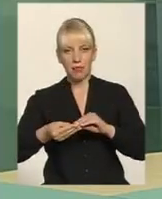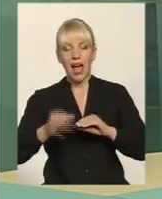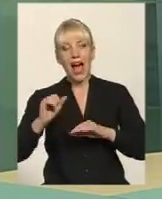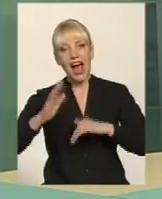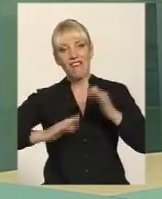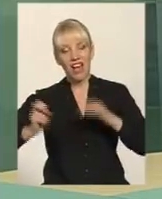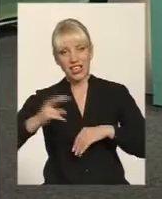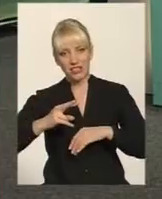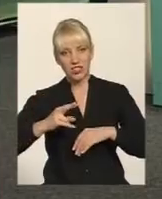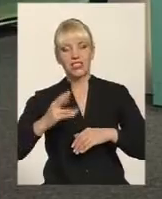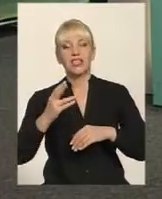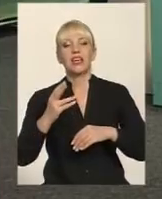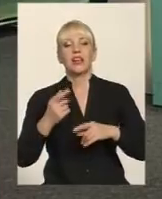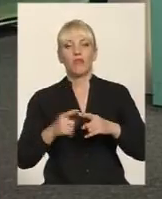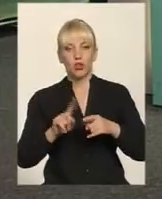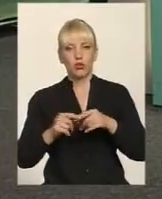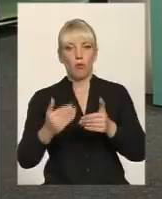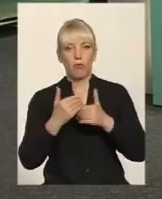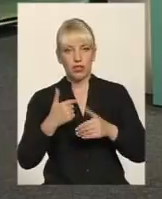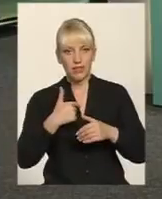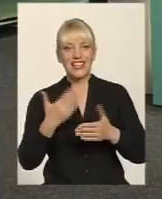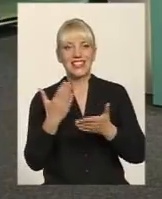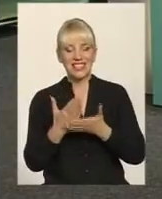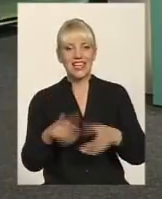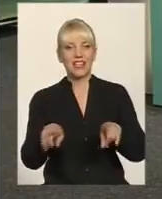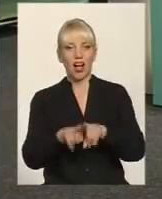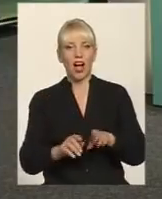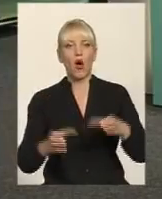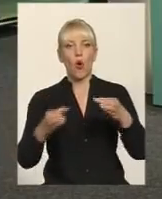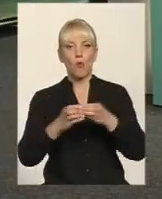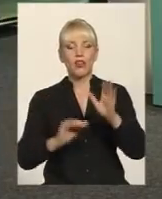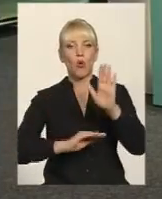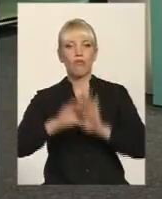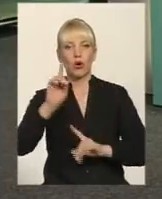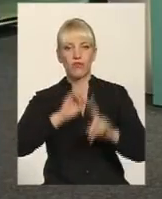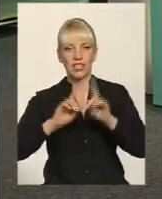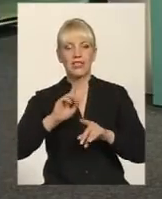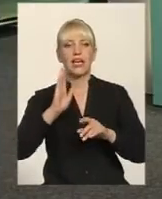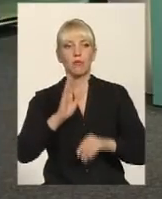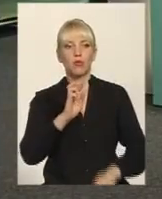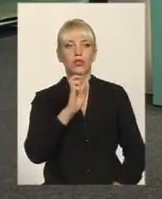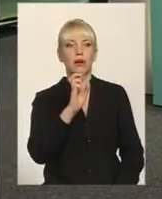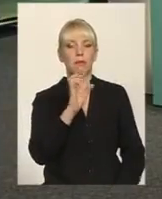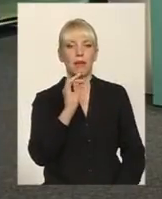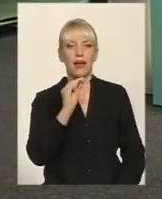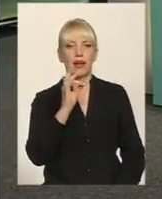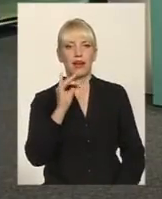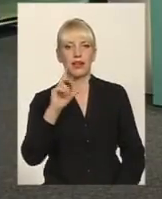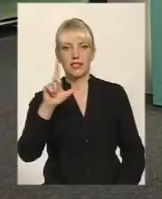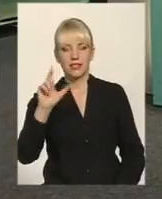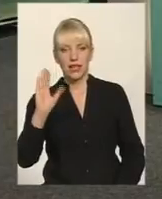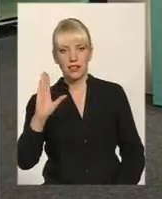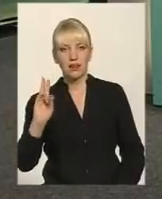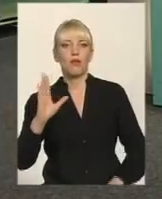Першочергові Є команда, яка на цим працює? Є команда Верховній Раді. І вже в вересні підуть правильні закони. Поки ті закони підуть